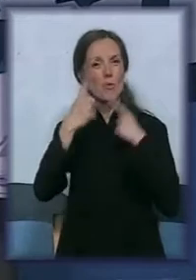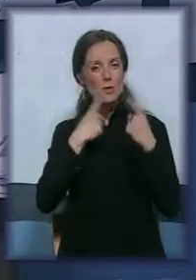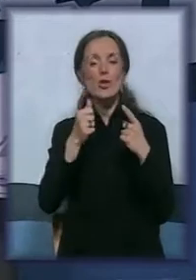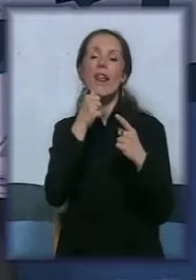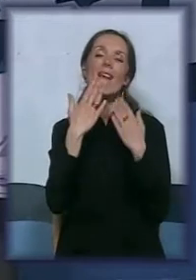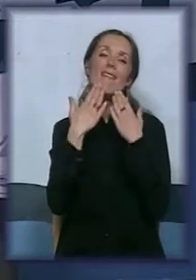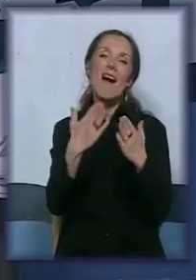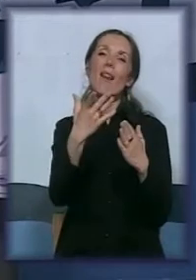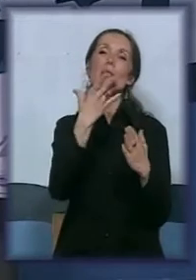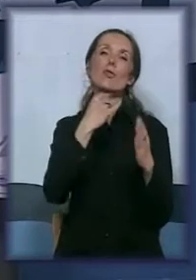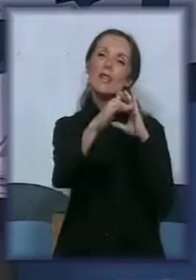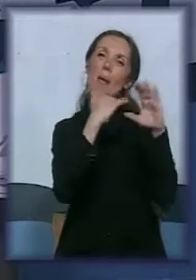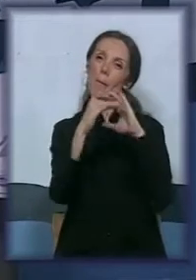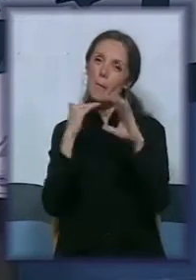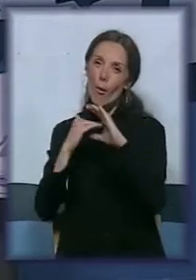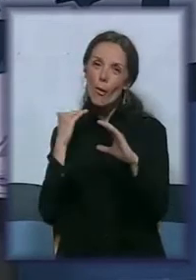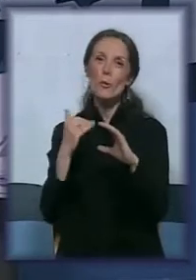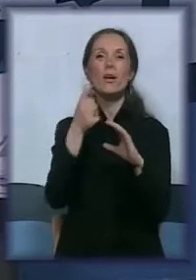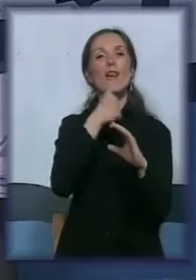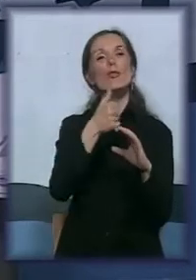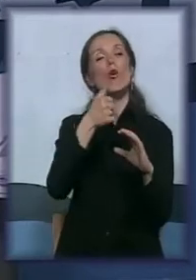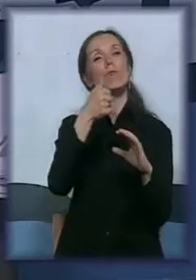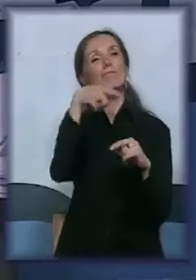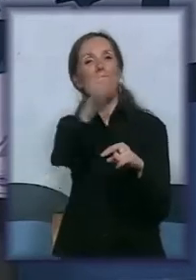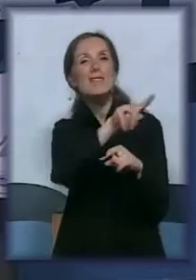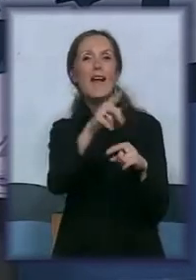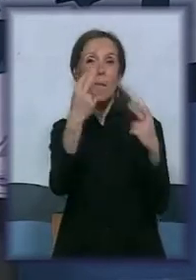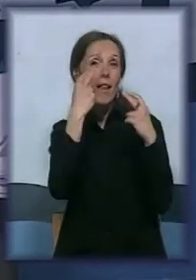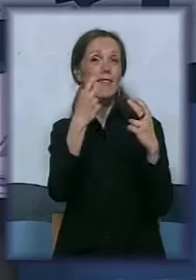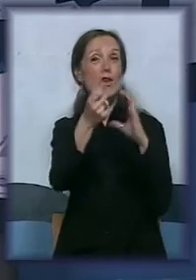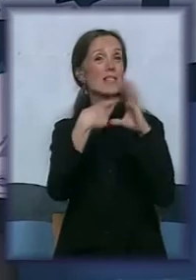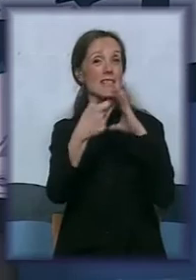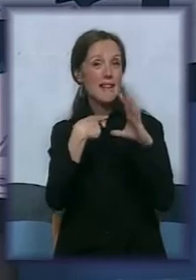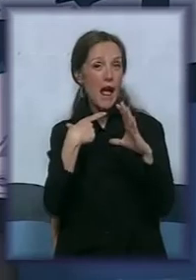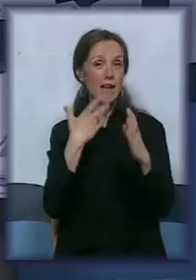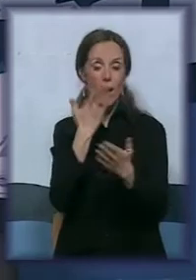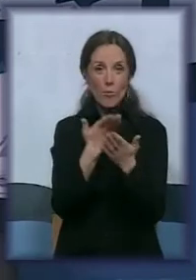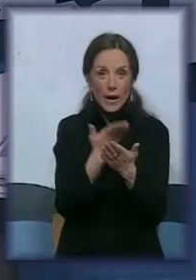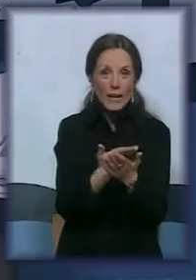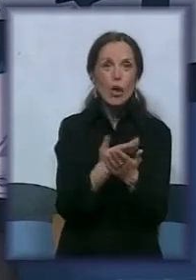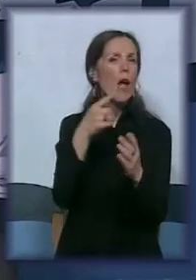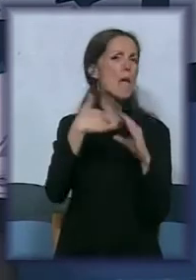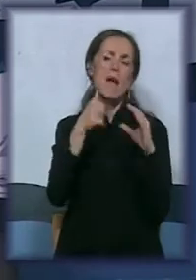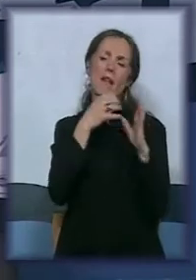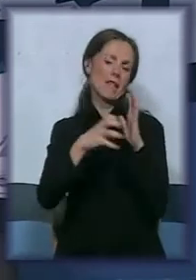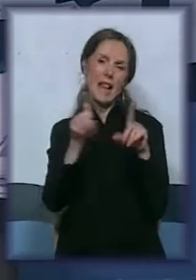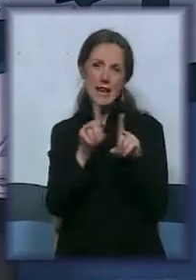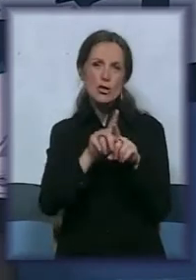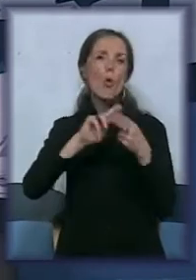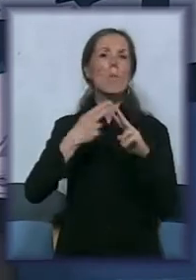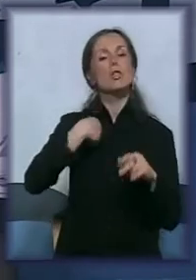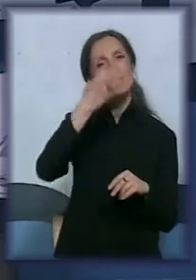porukama lepim i na onim što ste nam davali kao predloge i maili i dalje isti. Upoznajte nas bolje at studio.b